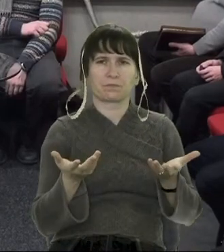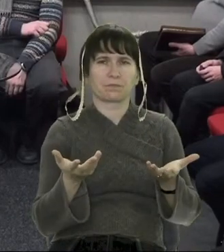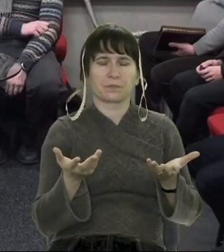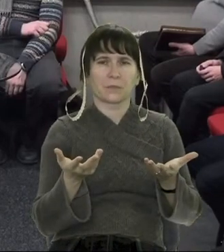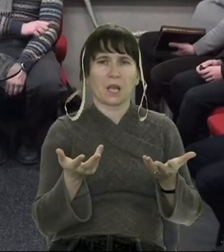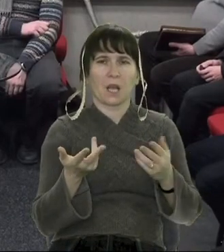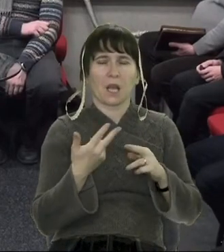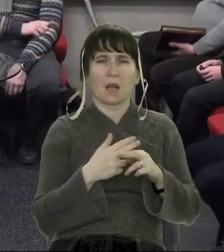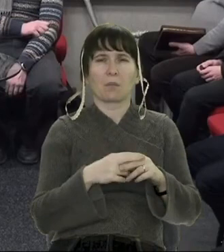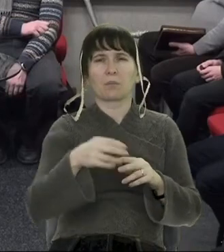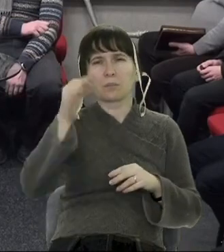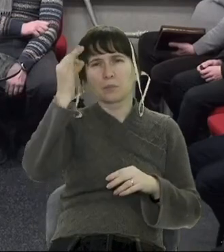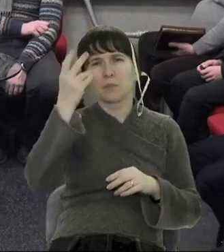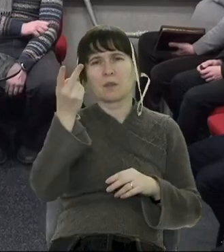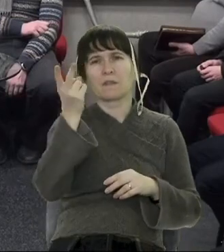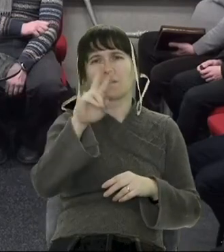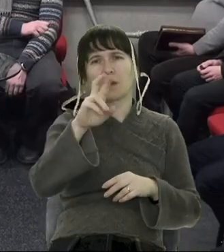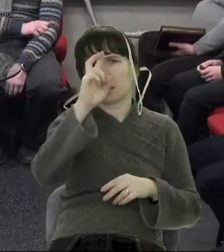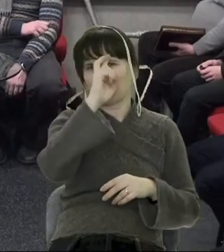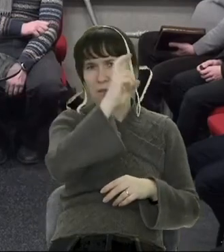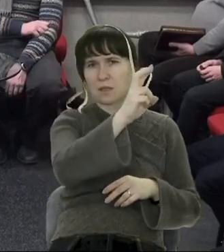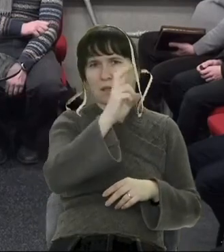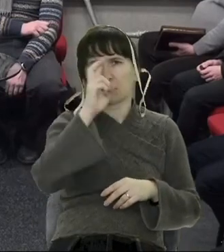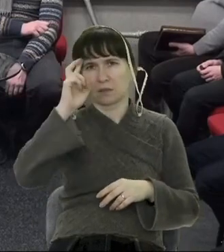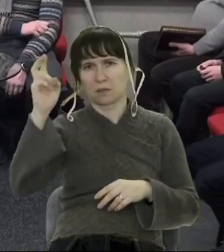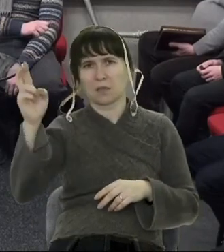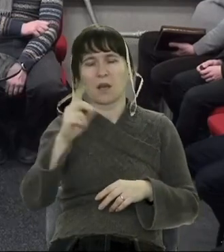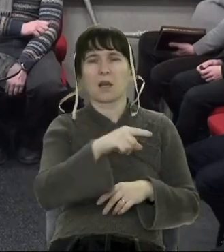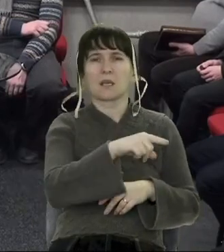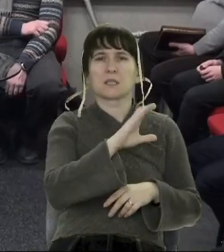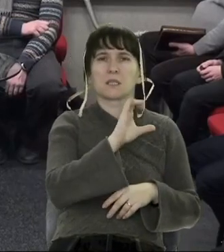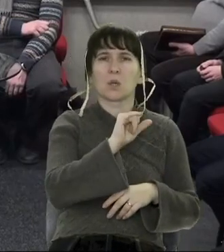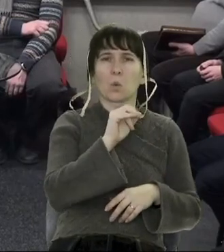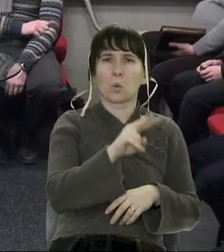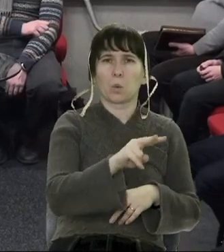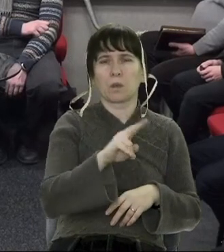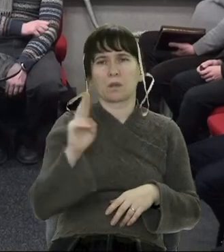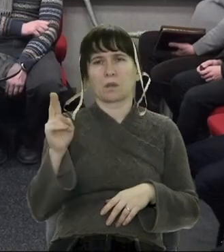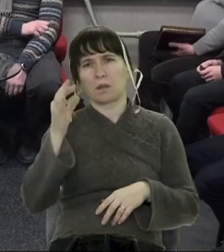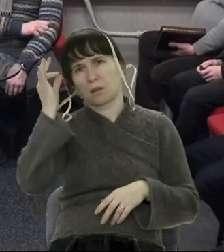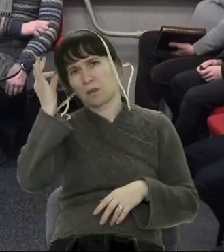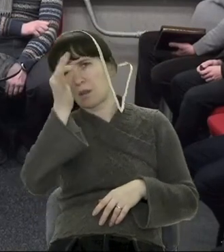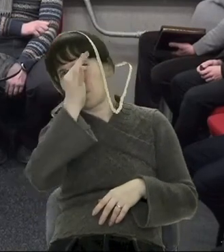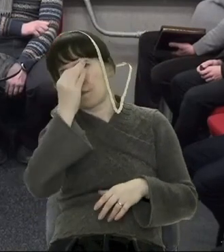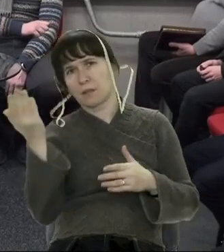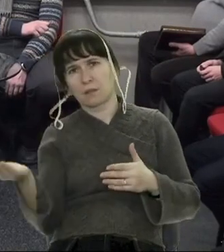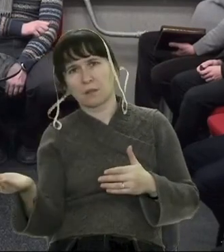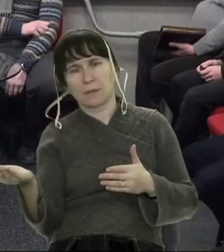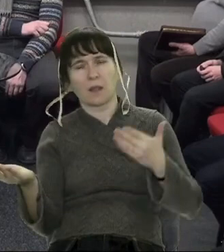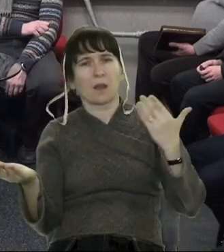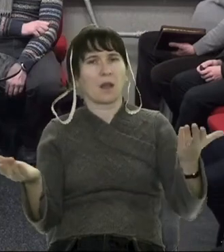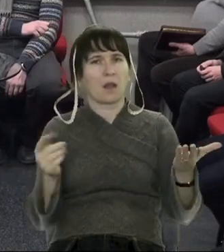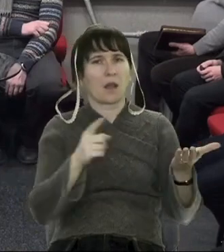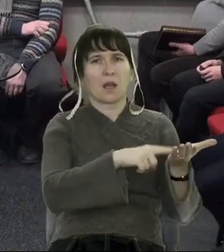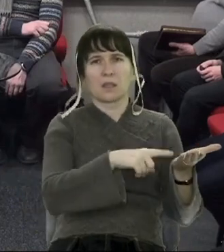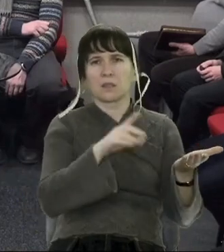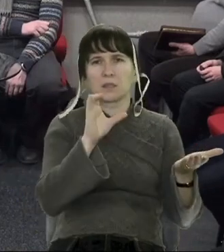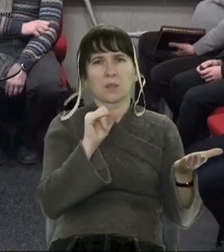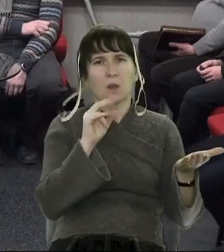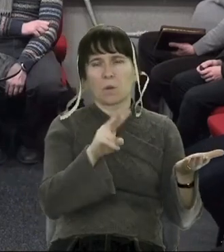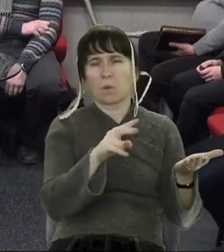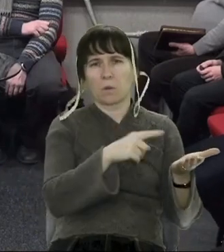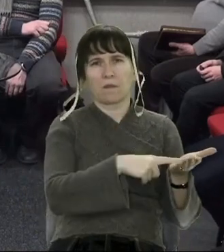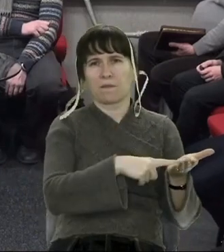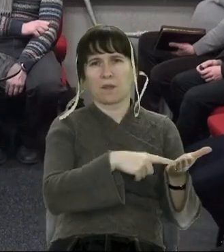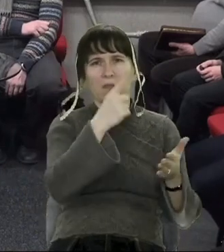говорили про два царя – цар Саул і цар Давид. І лунало питання таке. Цар Саул не довіряв своєму